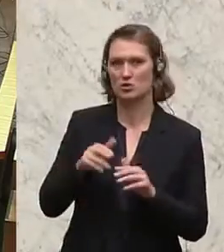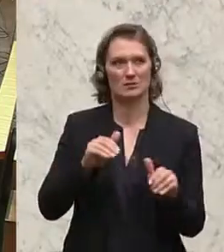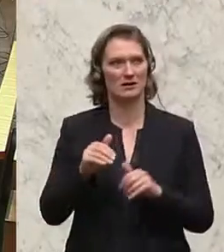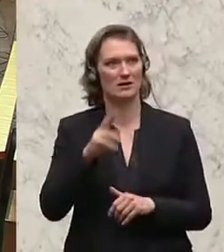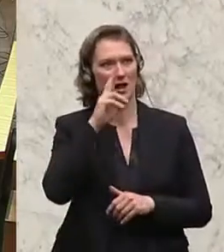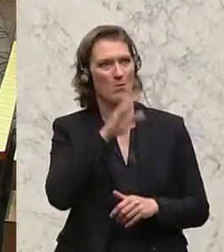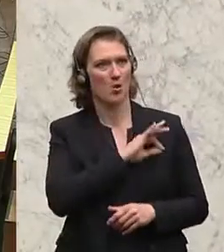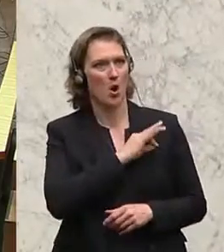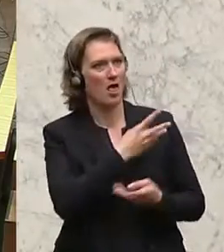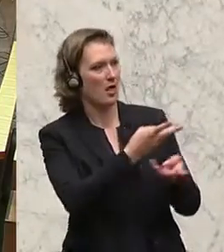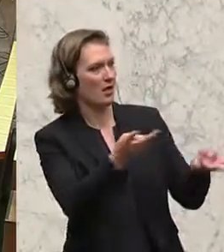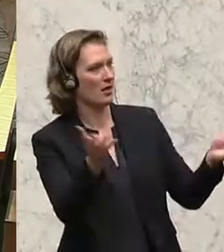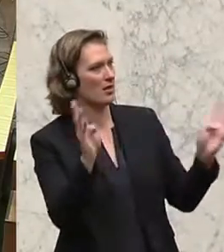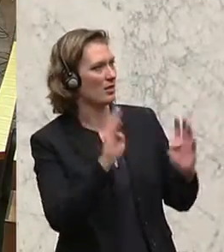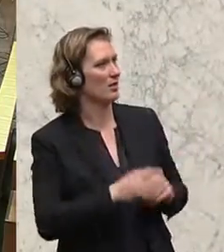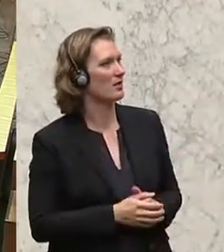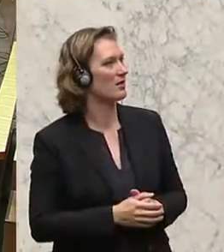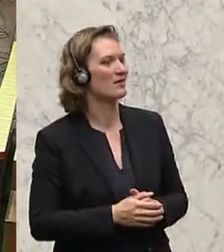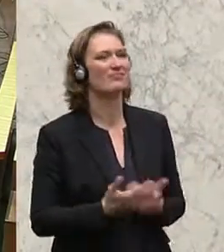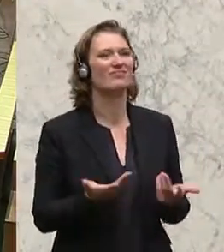kontert er. Matthias Strolz von den Neos. Untertitelung